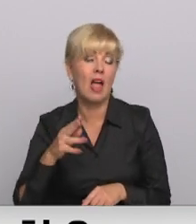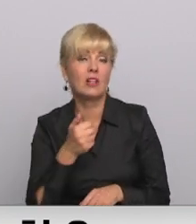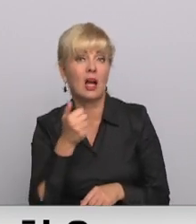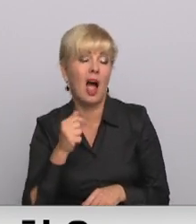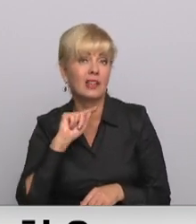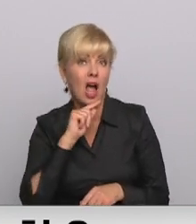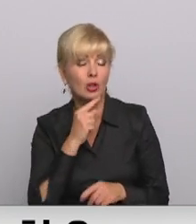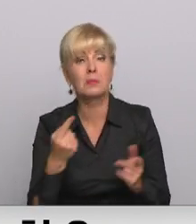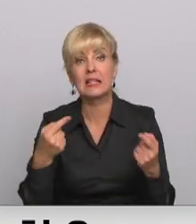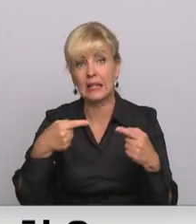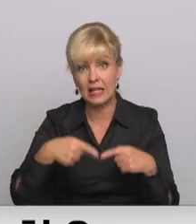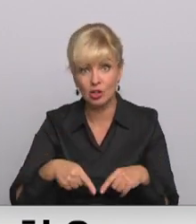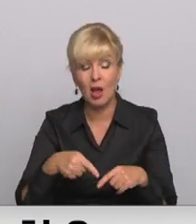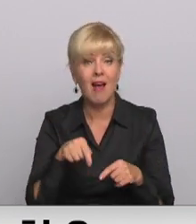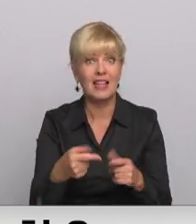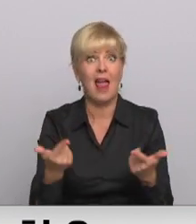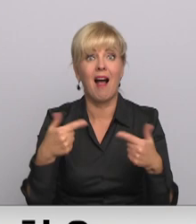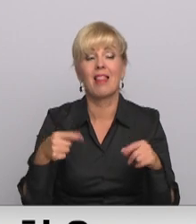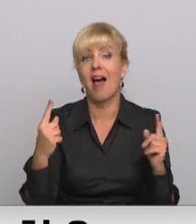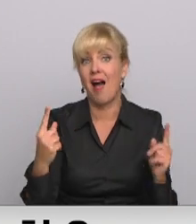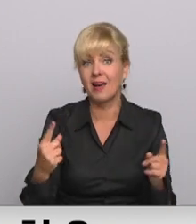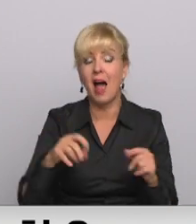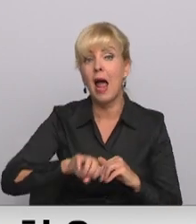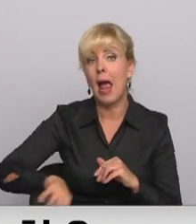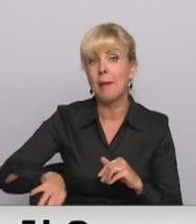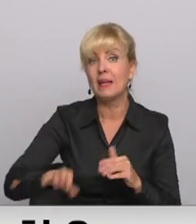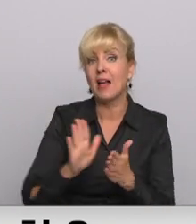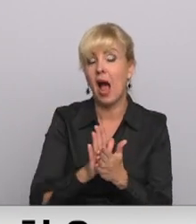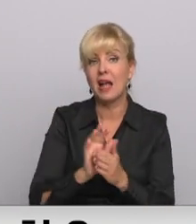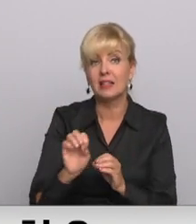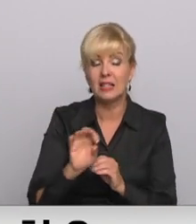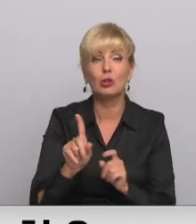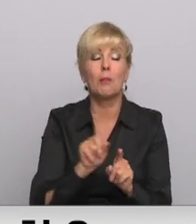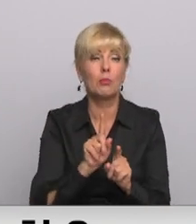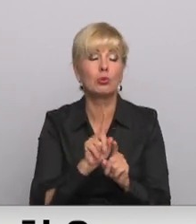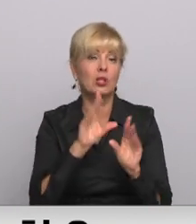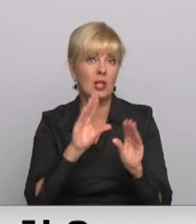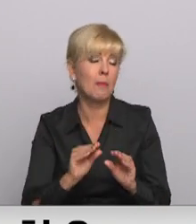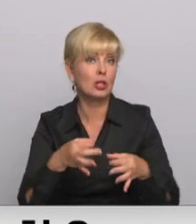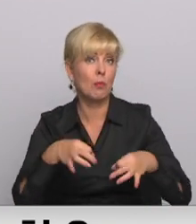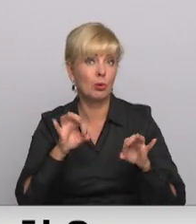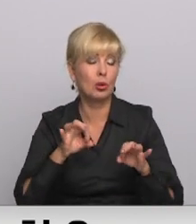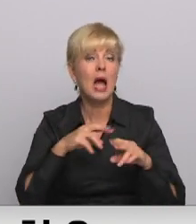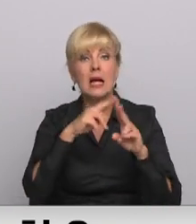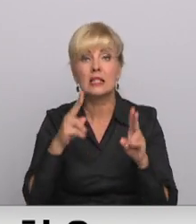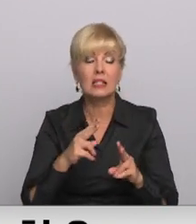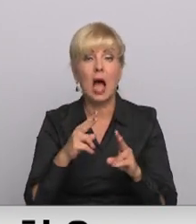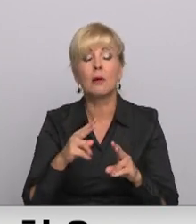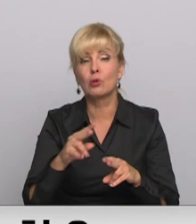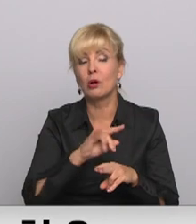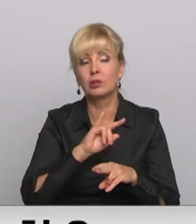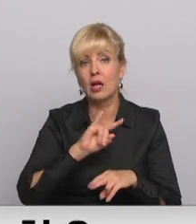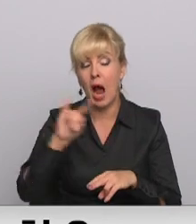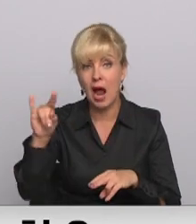ekonomiskās krīzes laikā emisiju samazinājums bija daudz, daudz būtiskāks. Tarptautiskā gaisa transporta asociācija